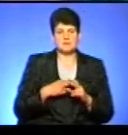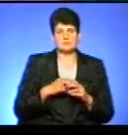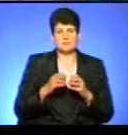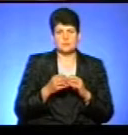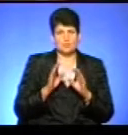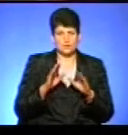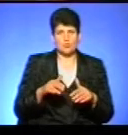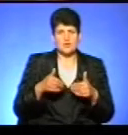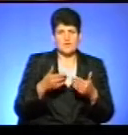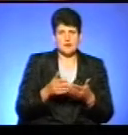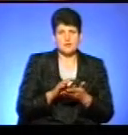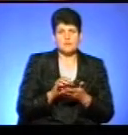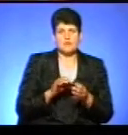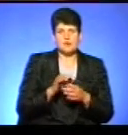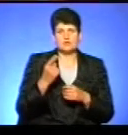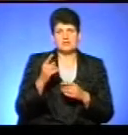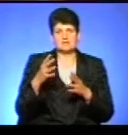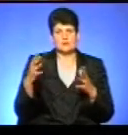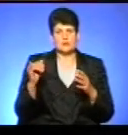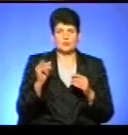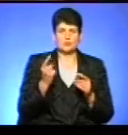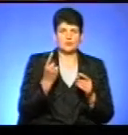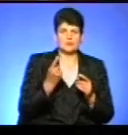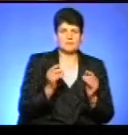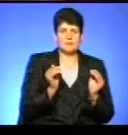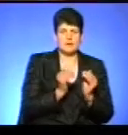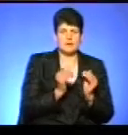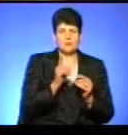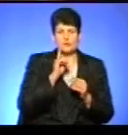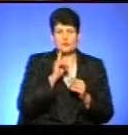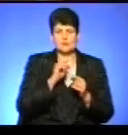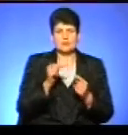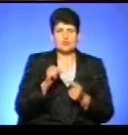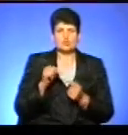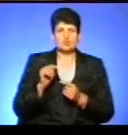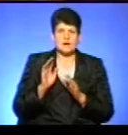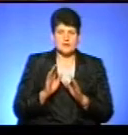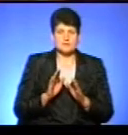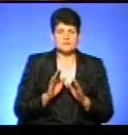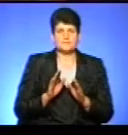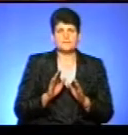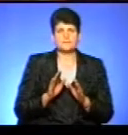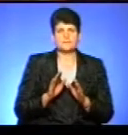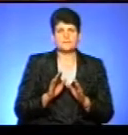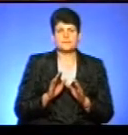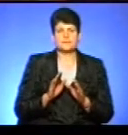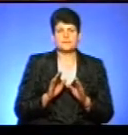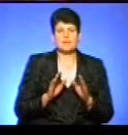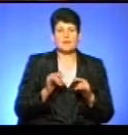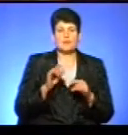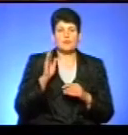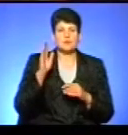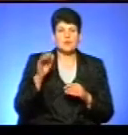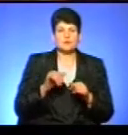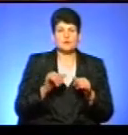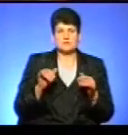подаватися, і ми будемо подавати один великий, один маленький проєкт. Поки що ці проєкти уточнюються. Ось, подальший розвиток